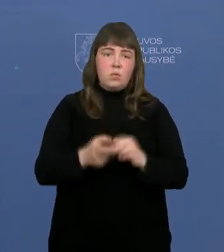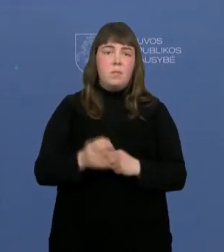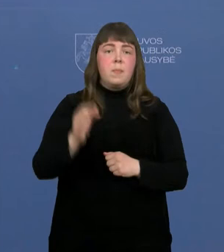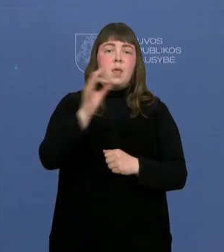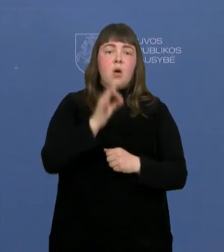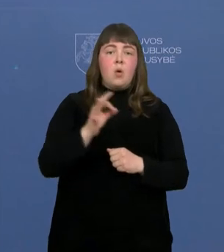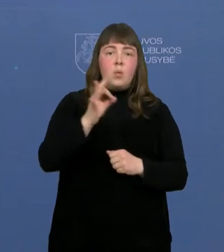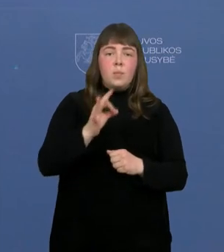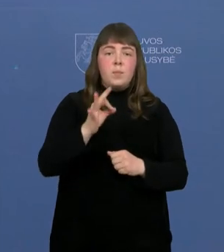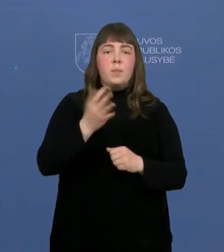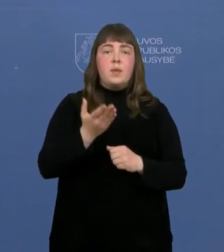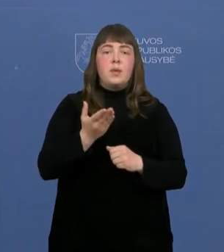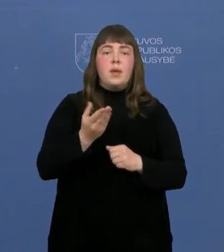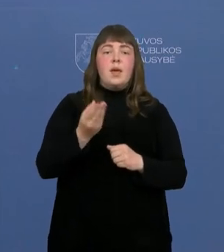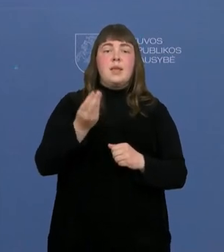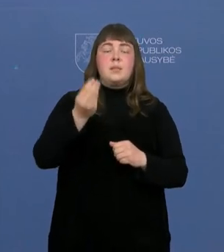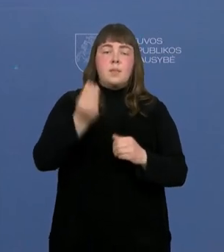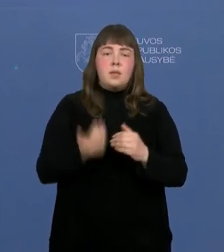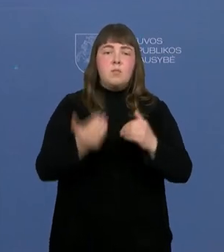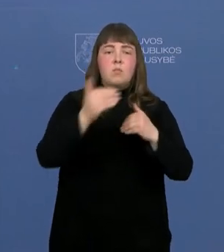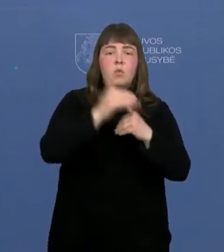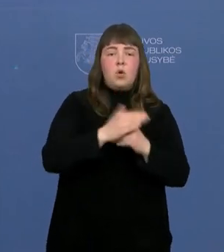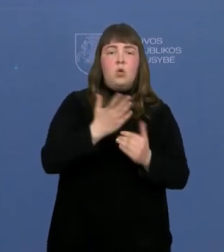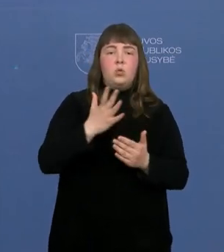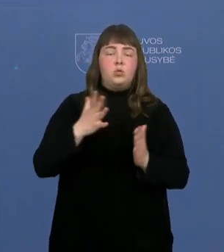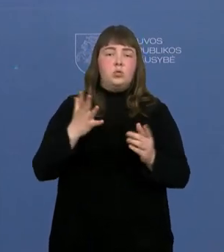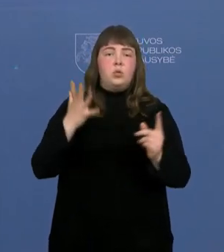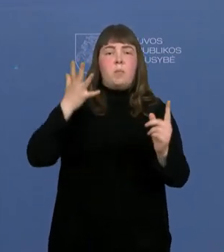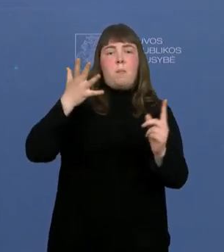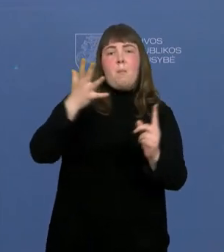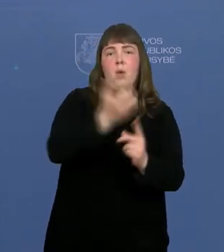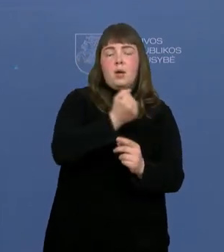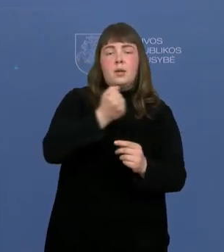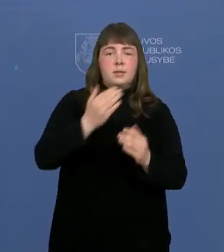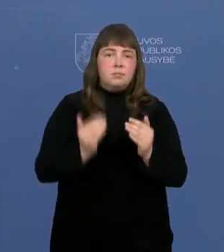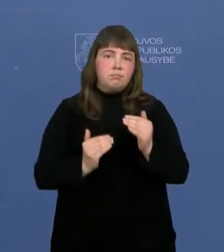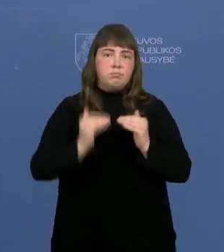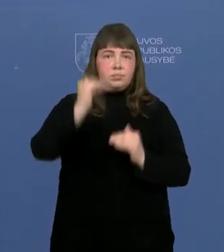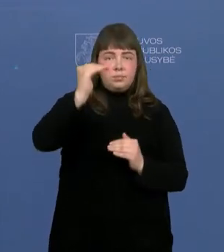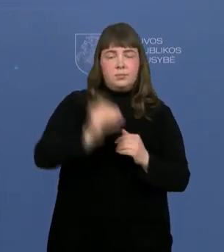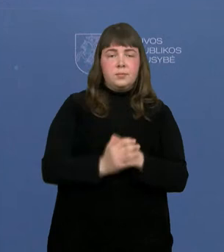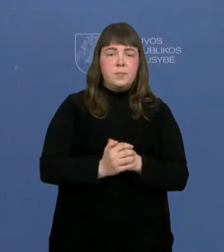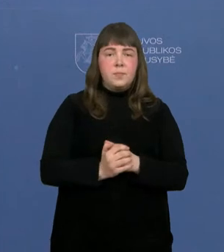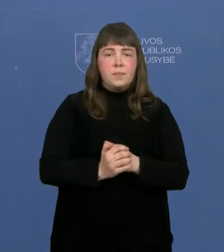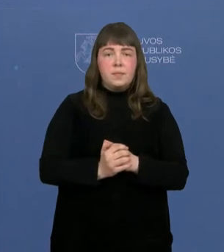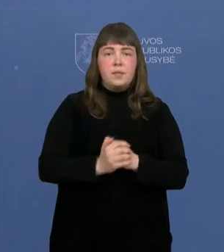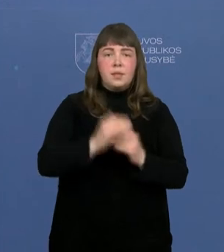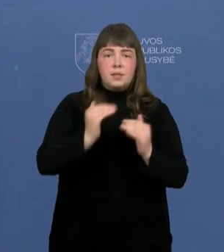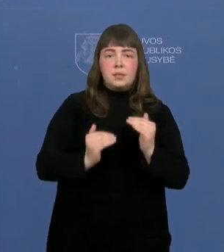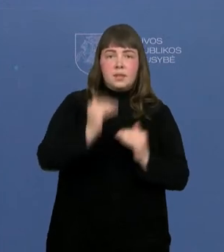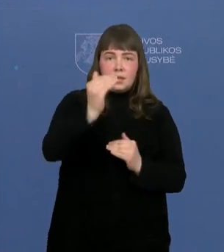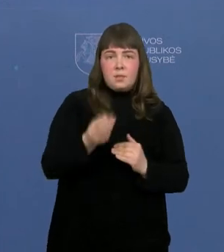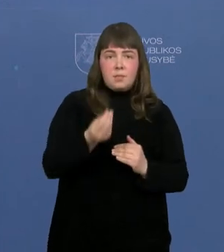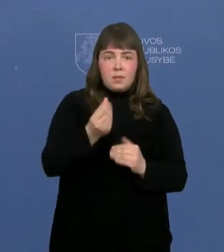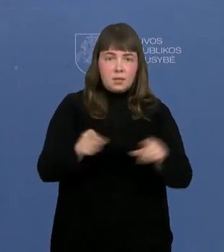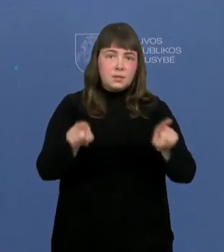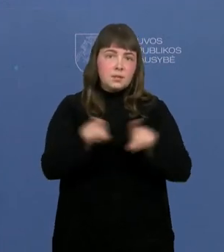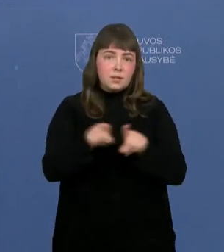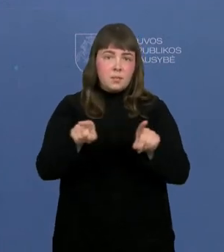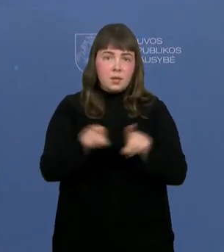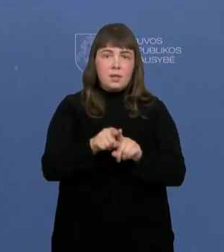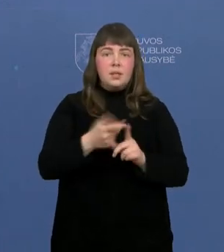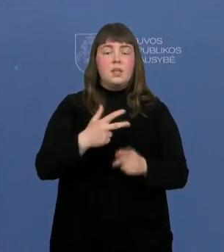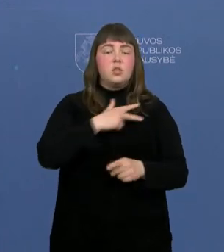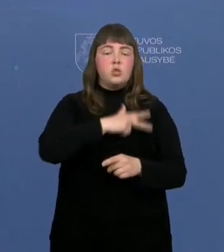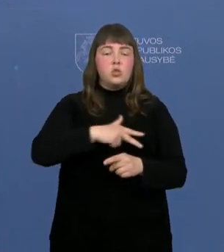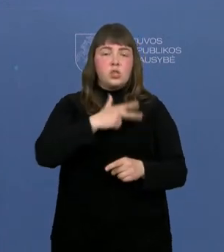stipendijų už aukščiausius sporto pasiekimus didinimas ir, na, ne tik didėję stipendijos, bet taip pat randas